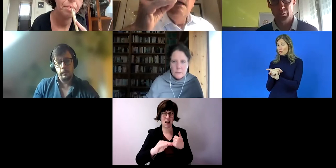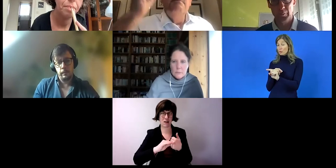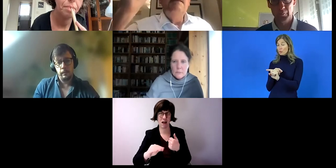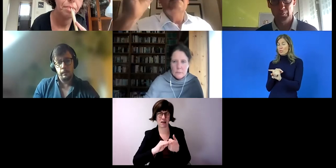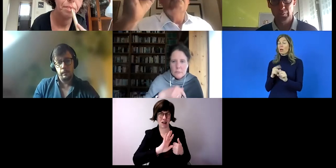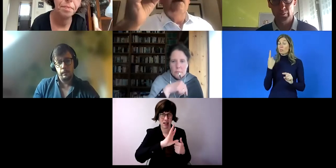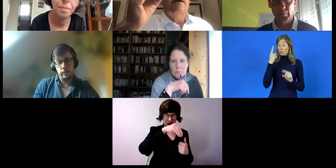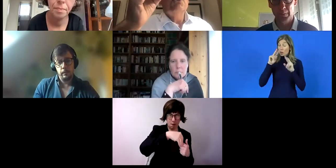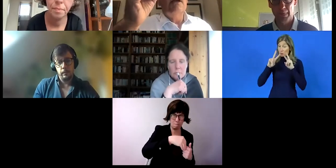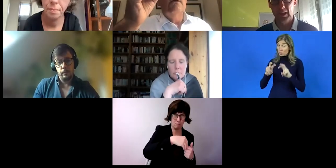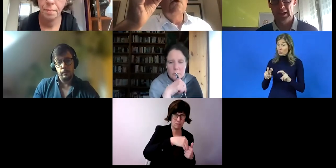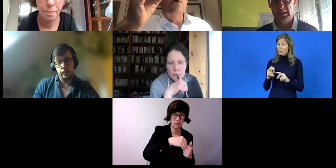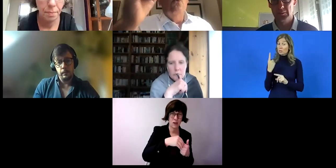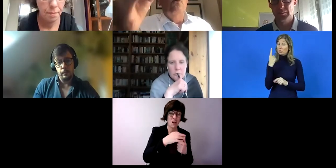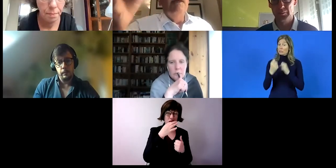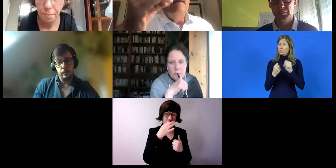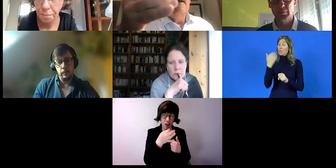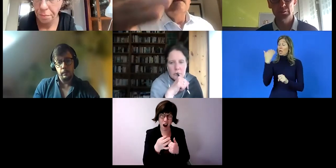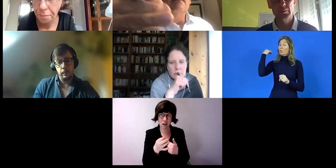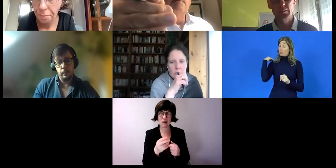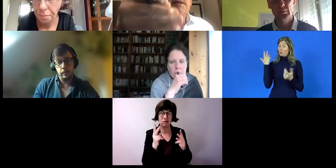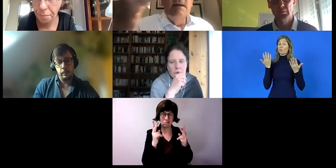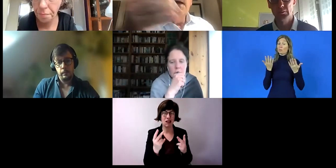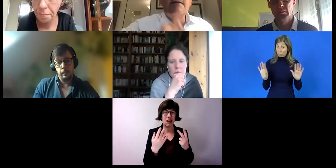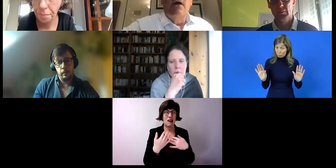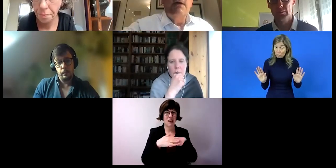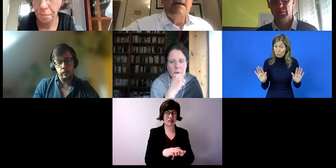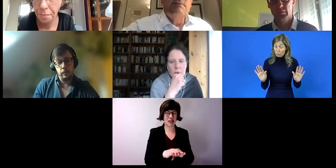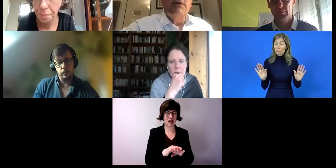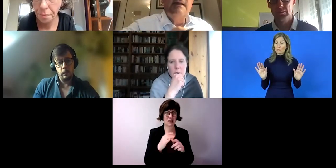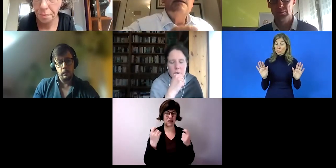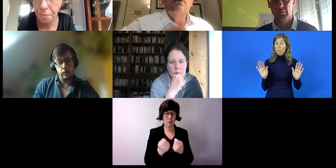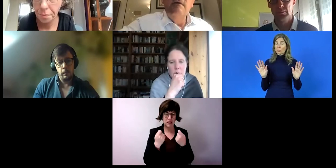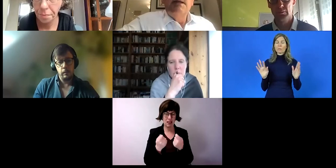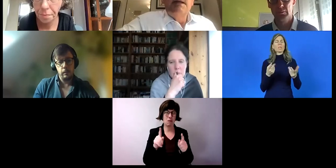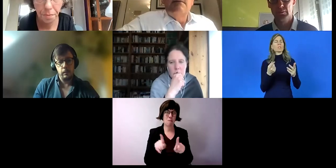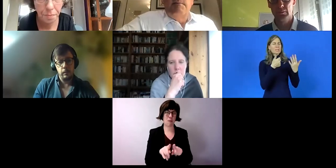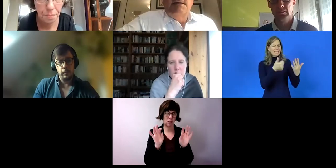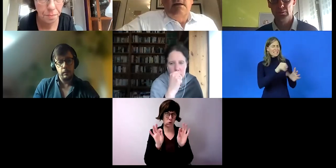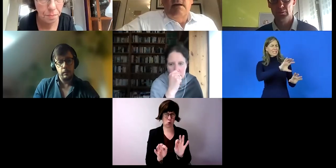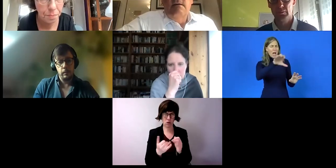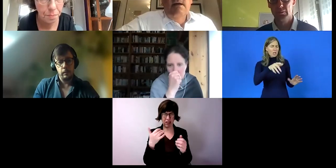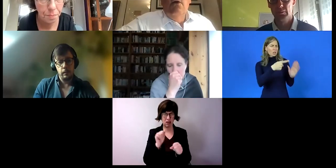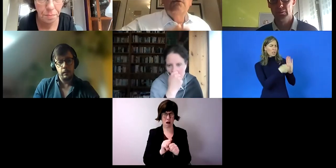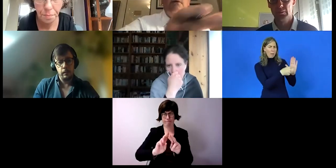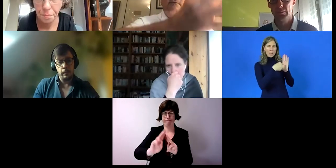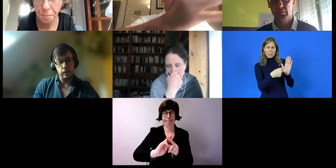haben, mit der Fragestellung, ob integrative Betriebe ein taugliches Modell sind und wie man es verbessern kann. Und wenn